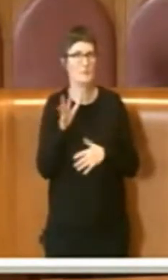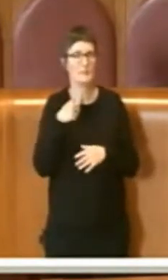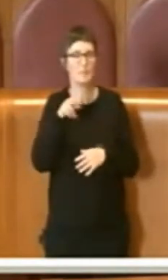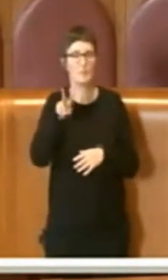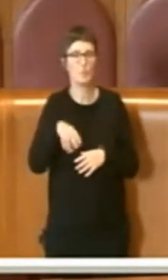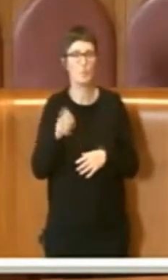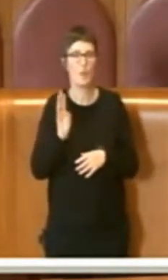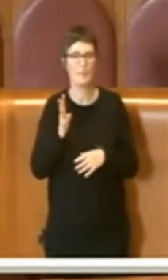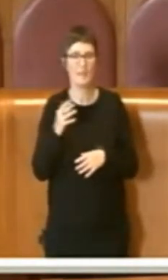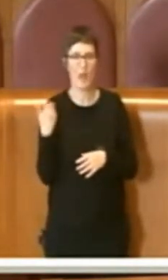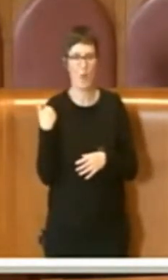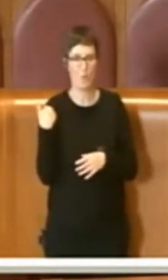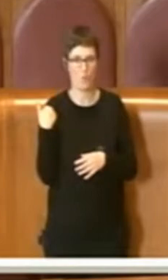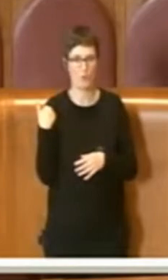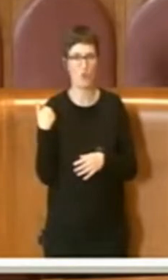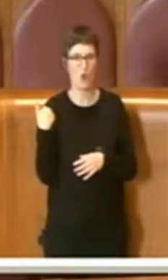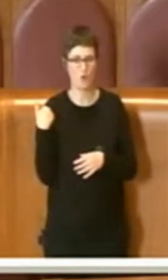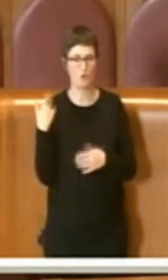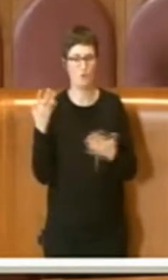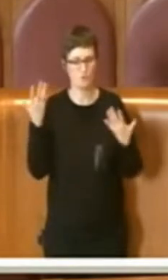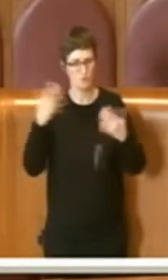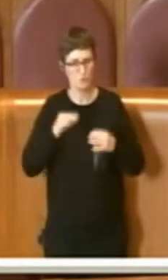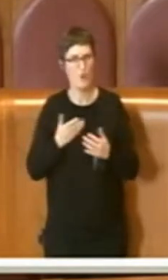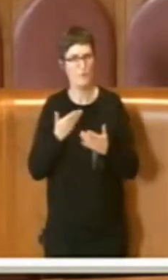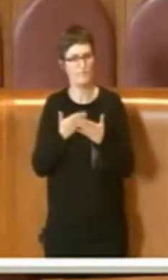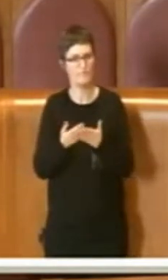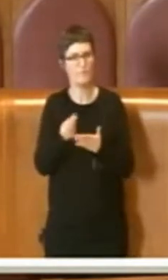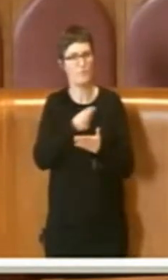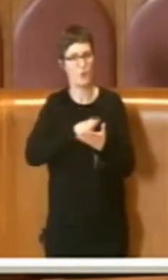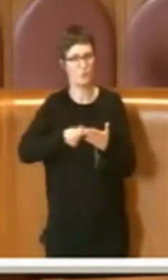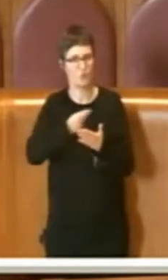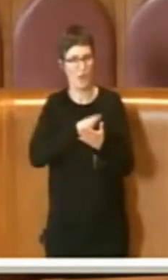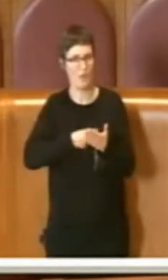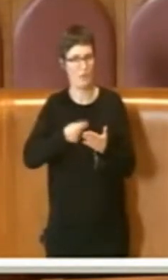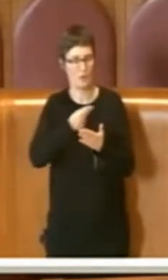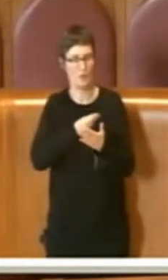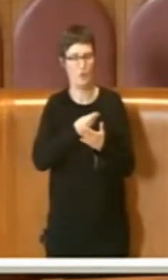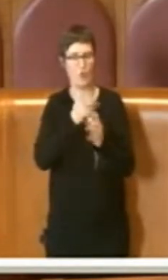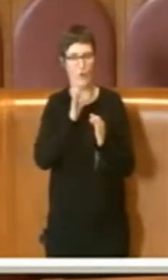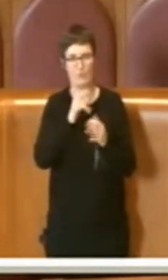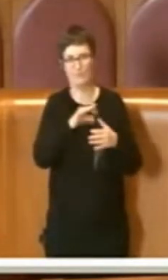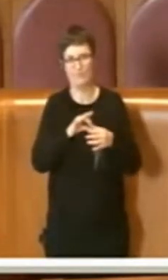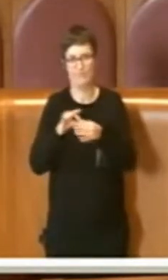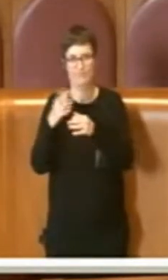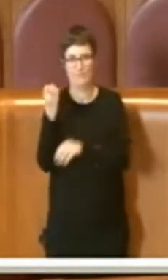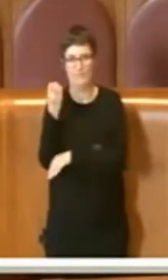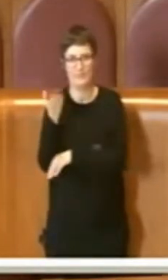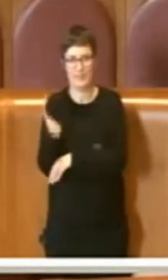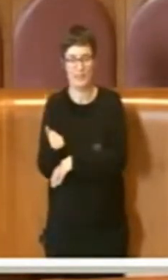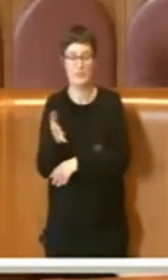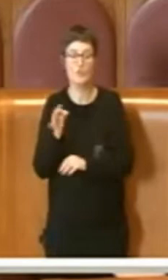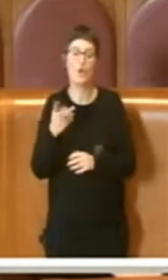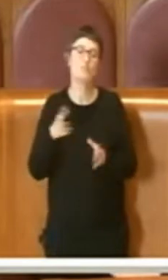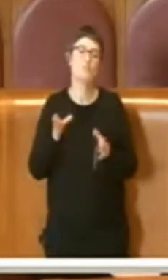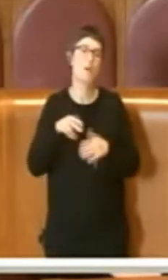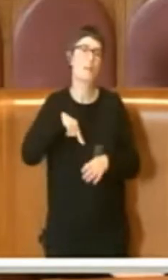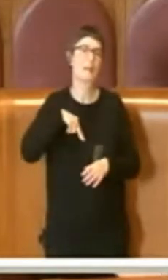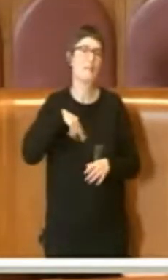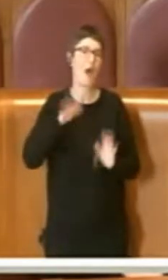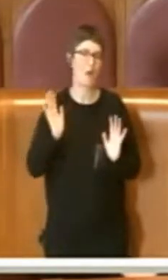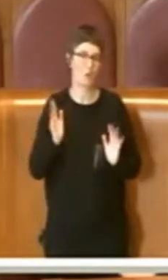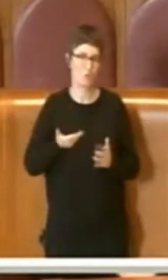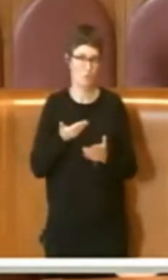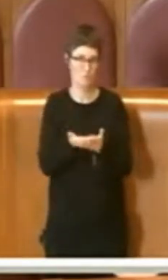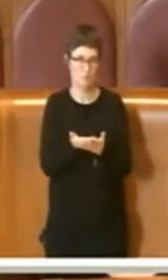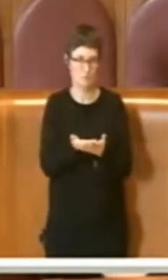fosse già stato presentato un progetto inerente alla stazione dal privato e ora quindi